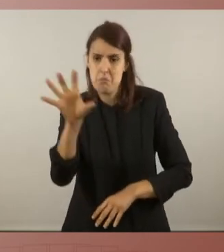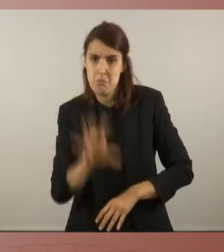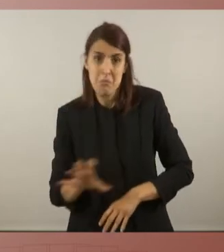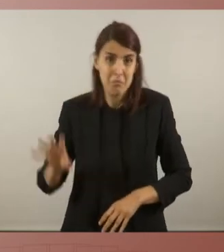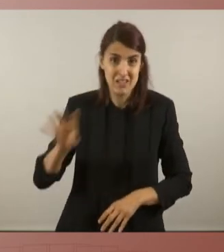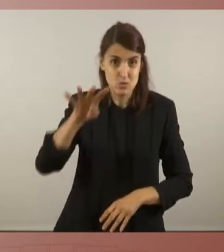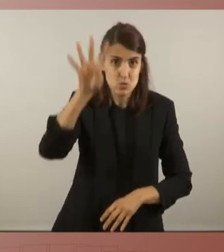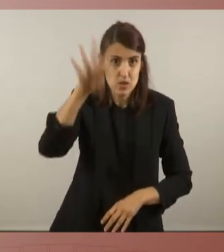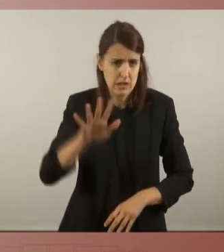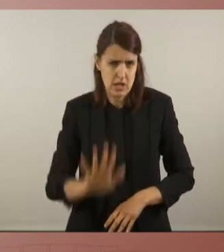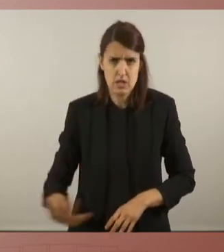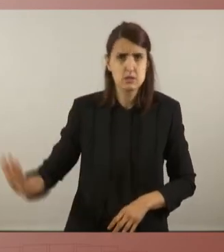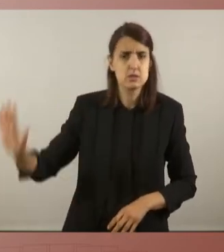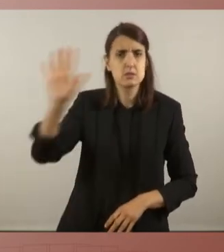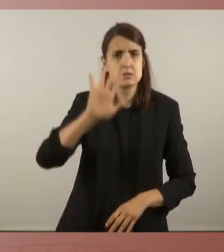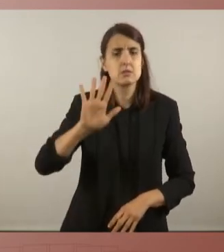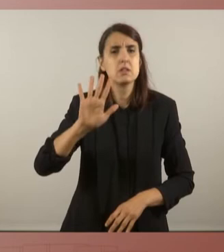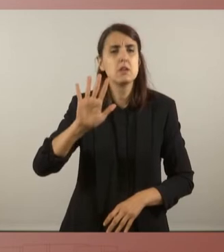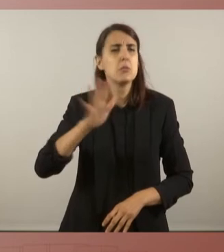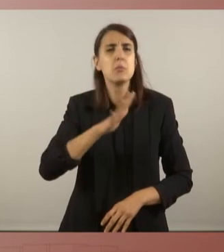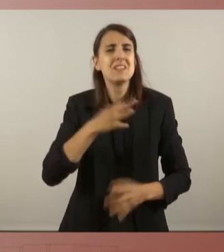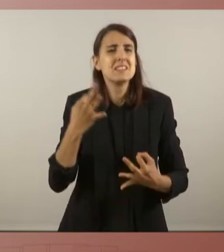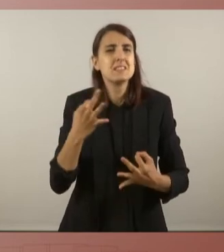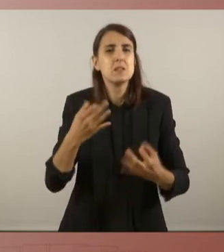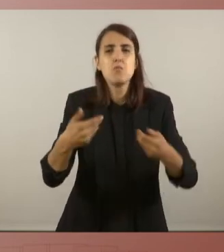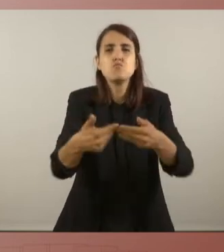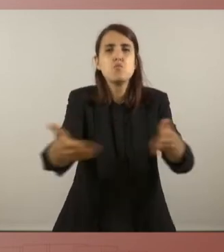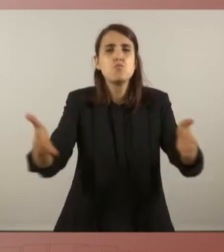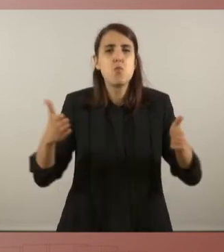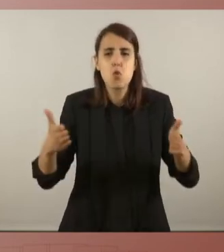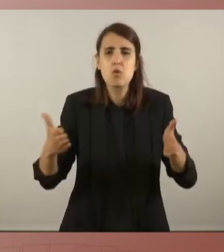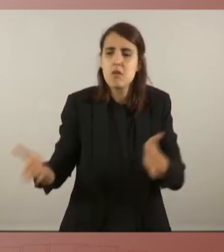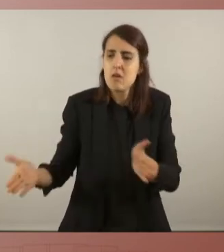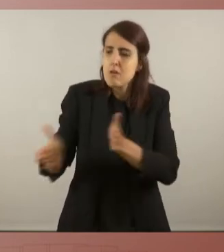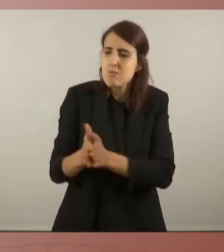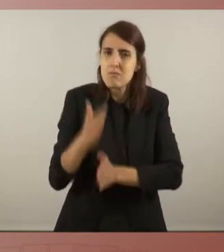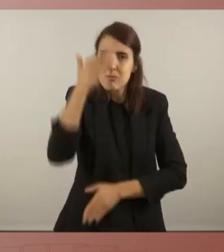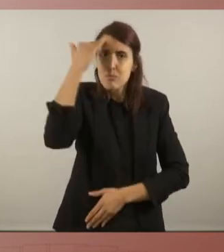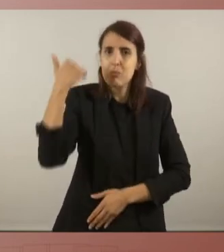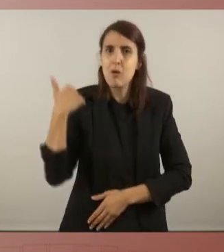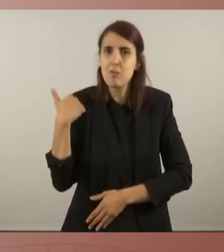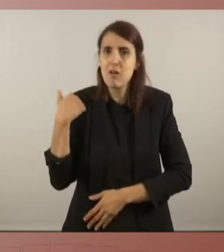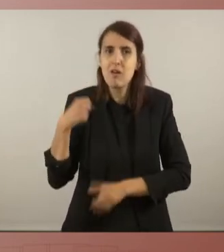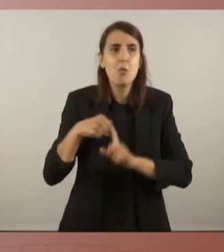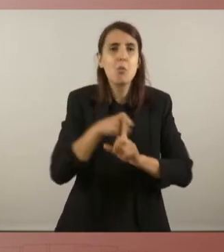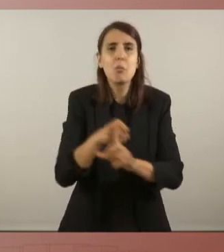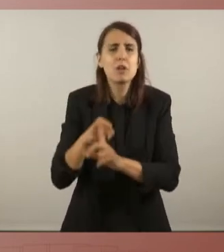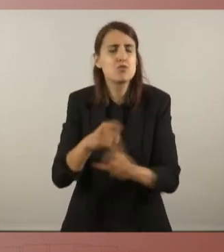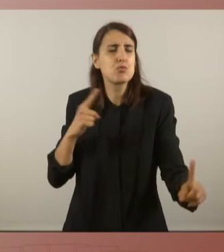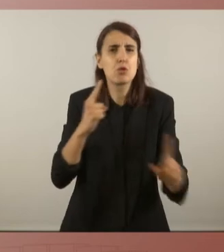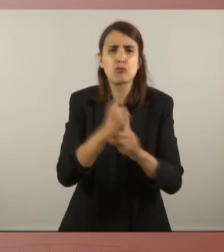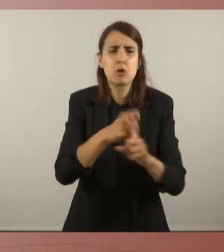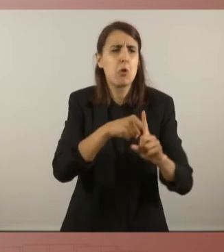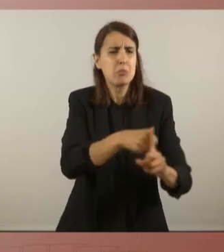torno a dir-ho, siguin un mur al costat del poble i plantant cara a l'opressió, a totes les